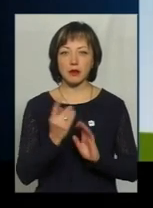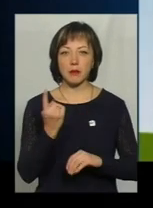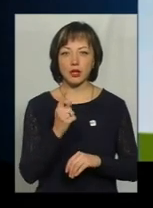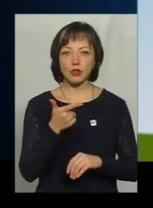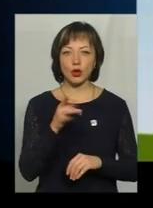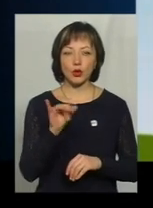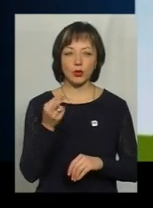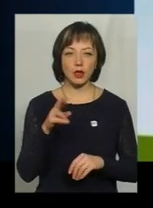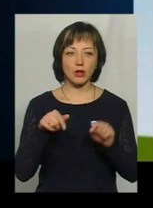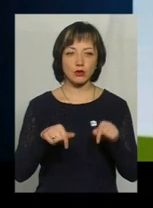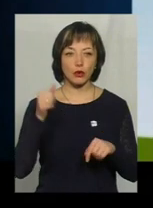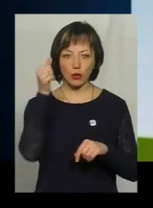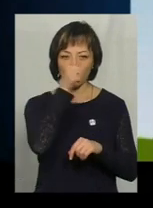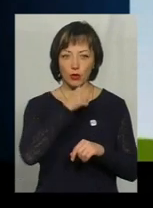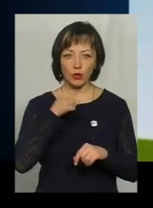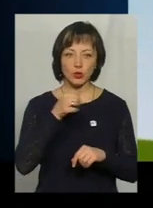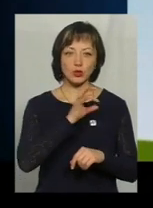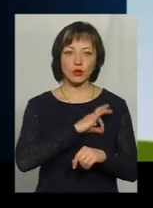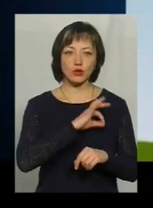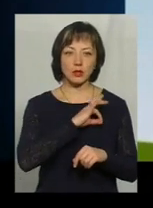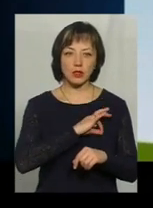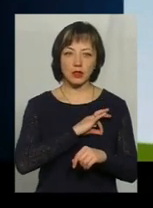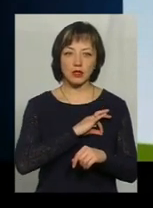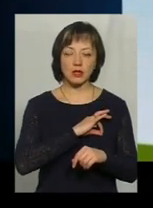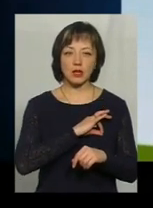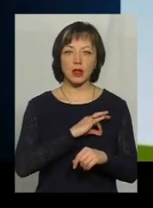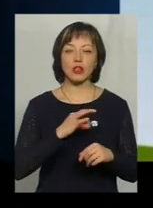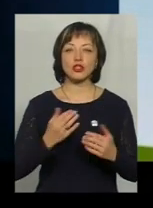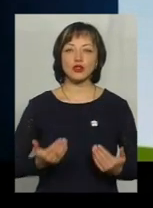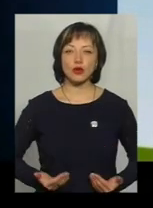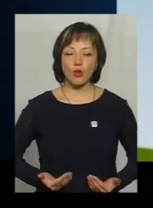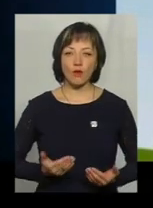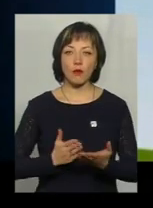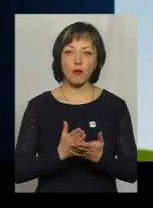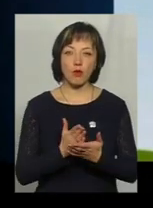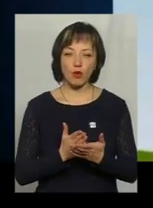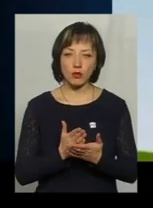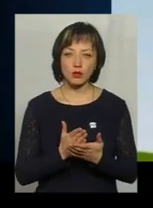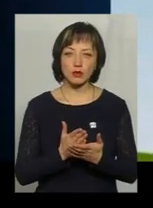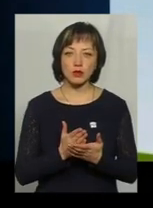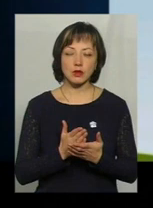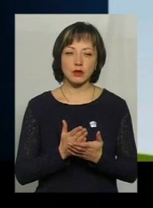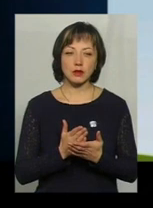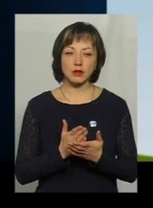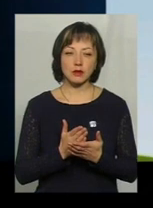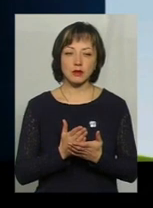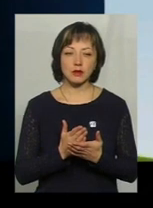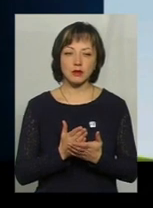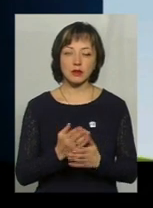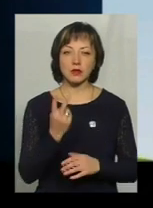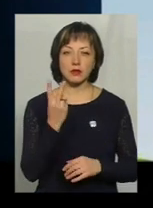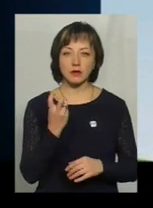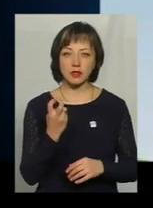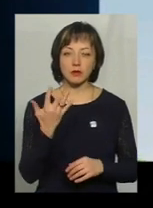грудня цього року в нас скористалося субсидію на оплату житлово-кумунальних послуг на придбання трудового палива та скрапного газу